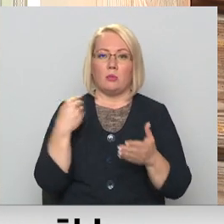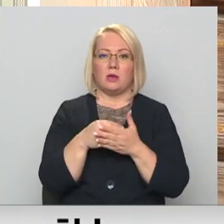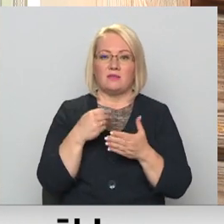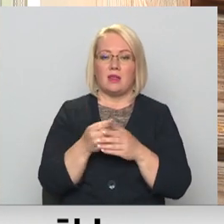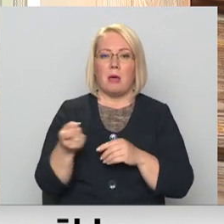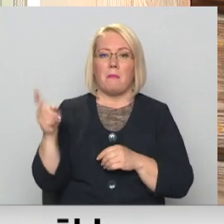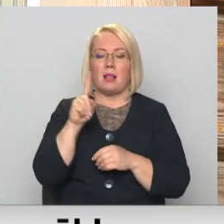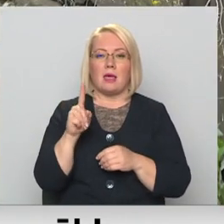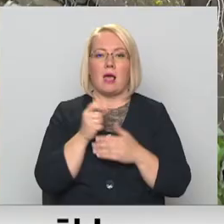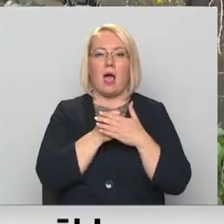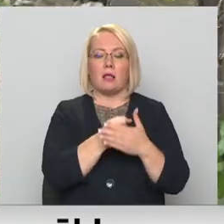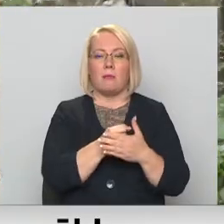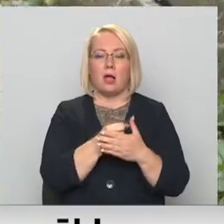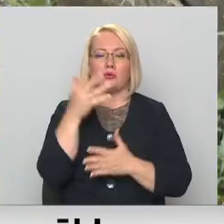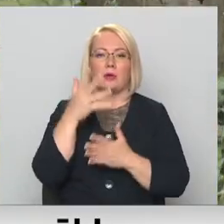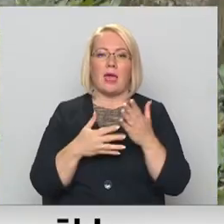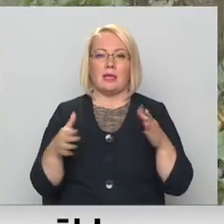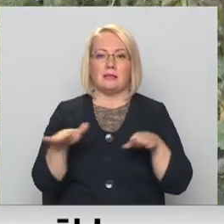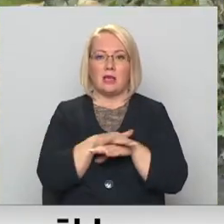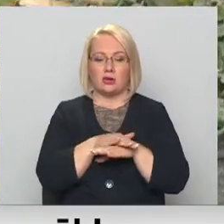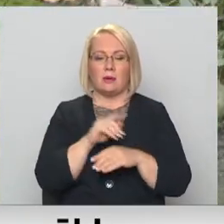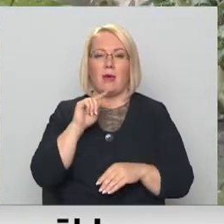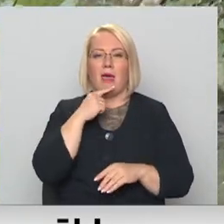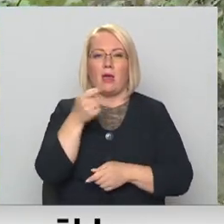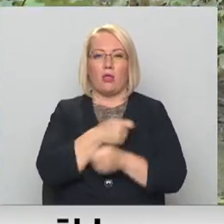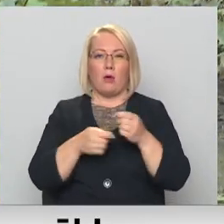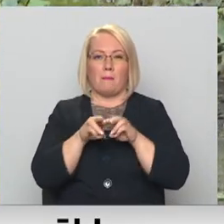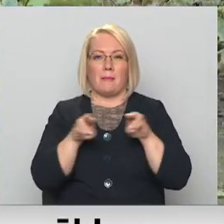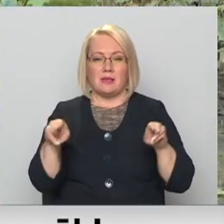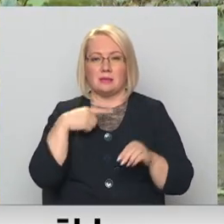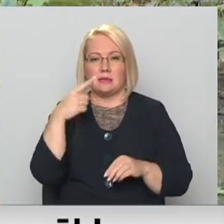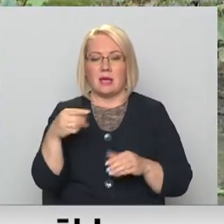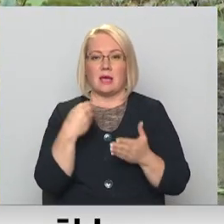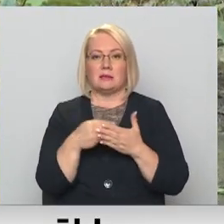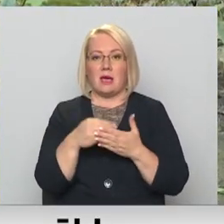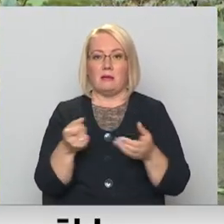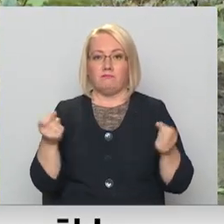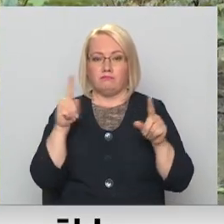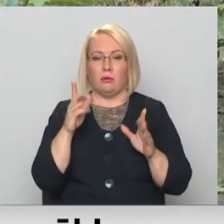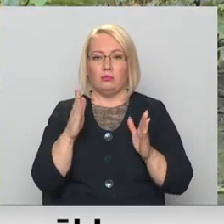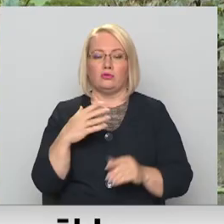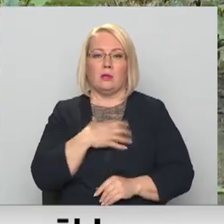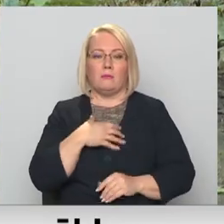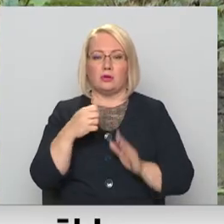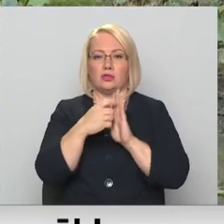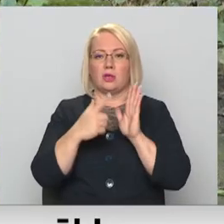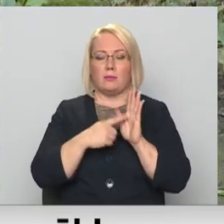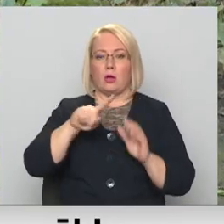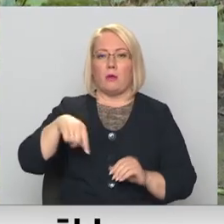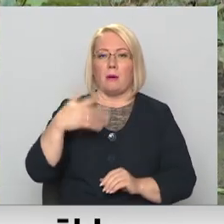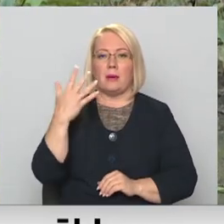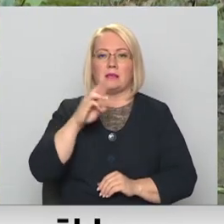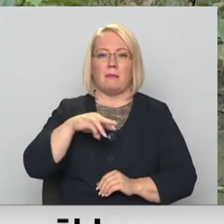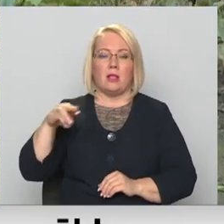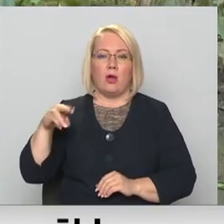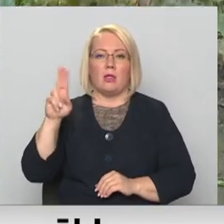atbalstu rēķinu sekšanai. Pēc ekonomikas ministrijas apreķiniem, balstoties uz cenu pieaugumu, nepieciešam vēl 17,5 miljonu eiro